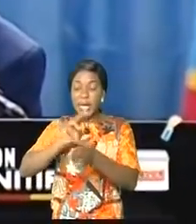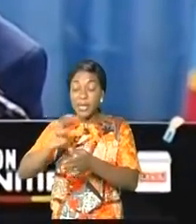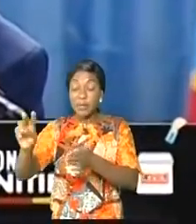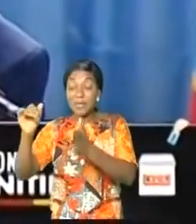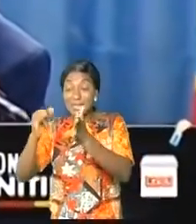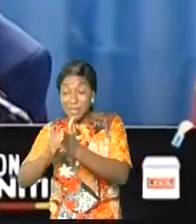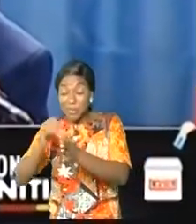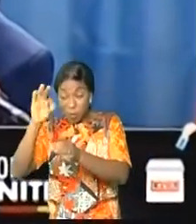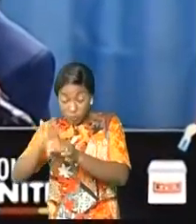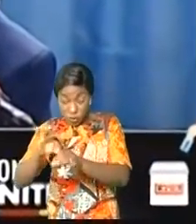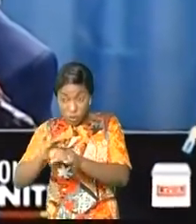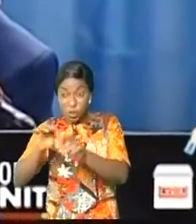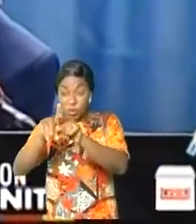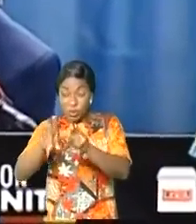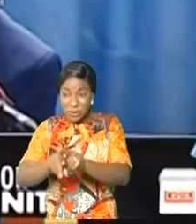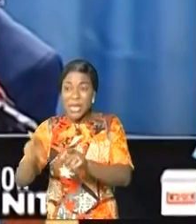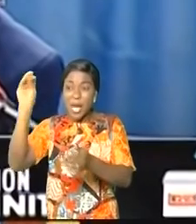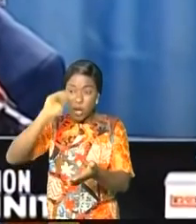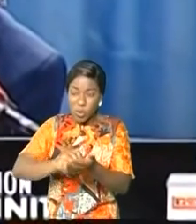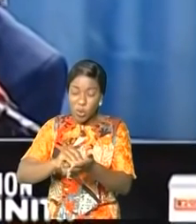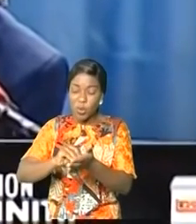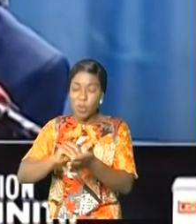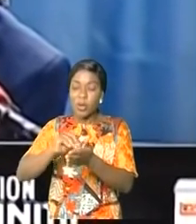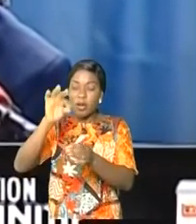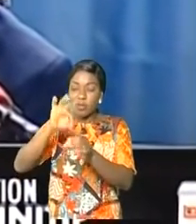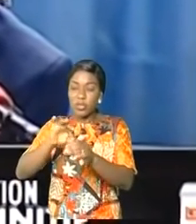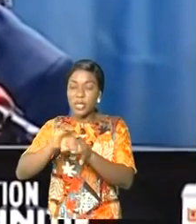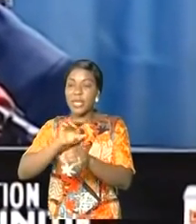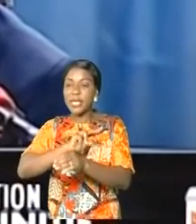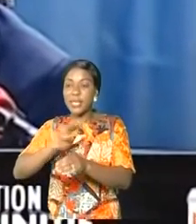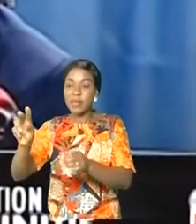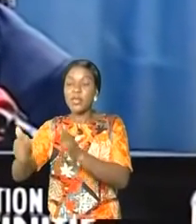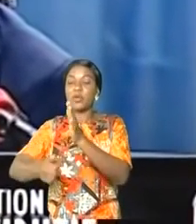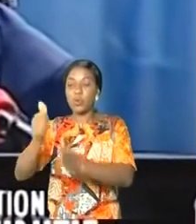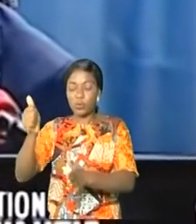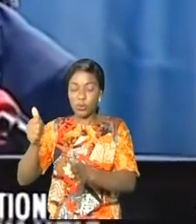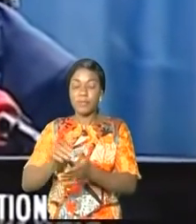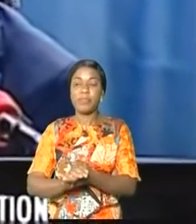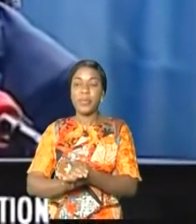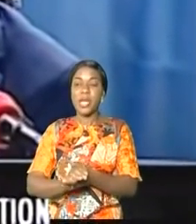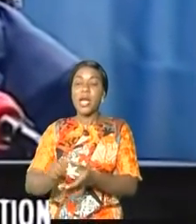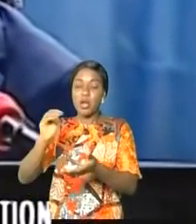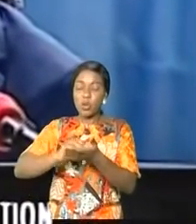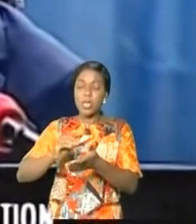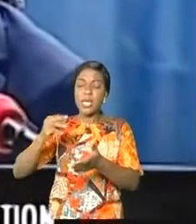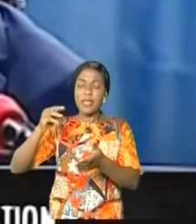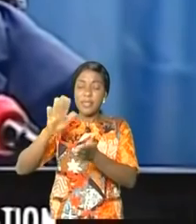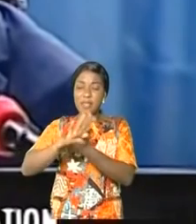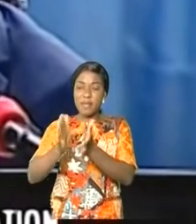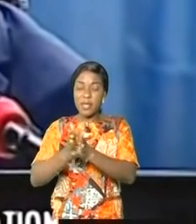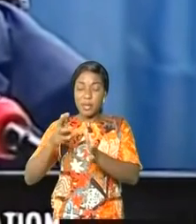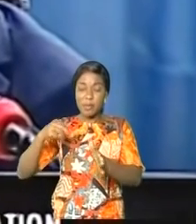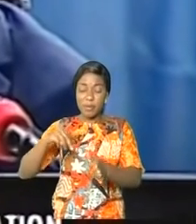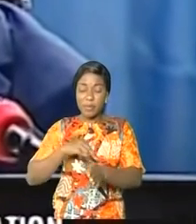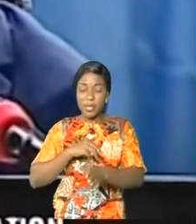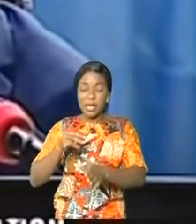plus de 30 000 voix dans la circonscription électorale de Kenya. Il sera membre de la commission PAJ de l